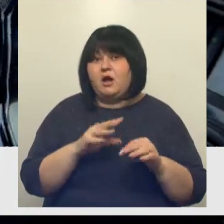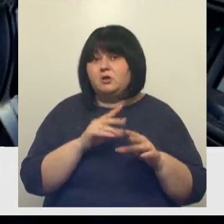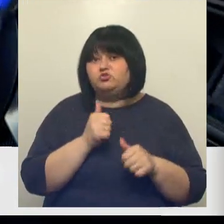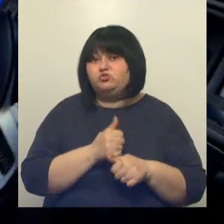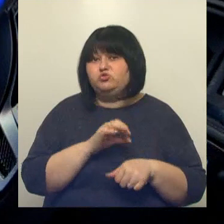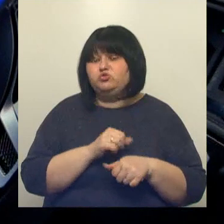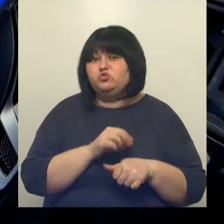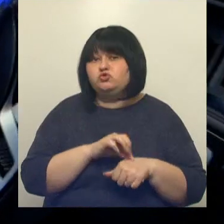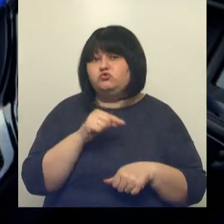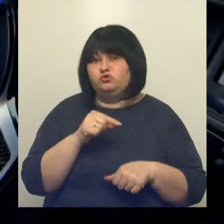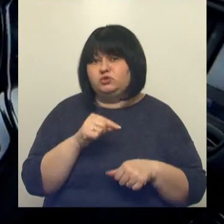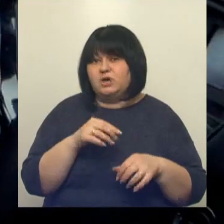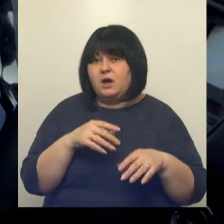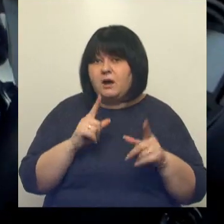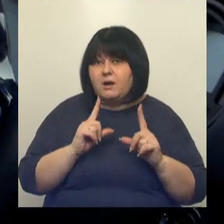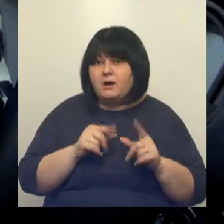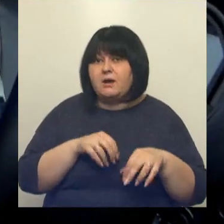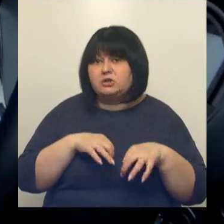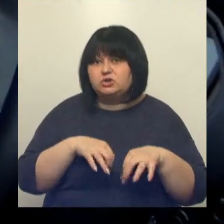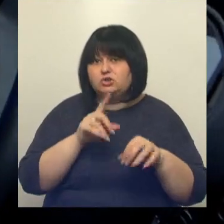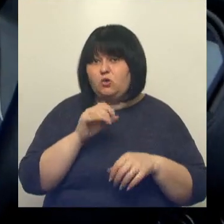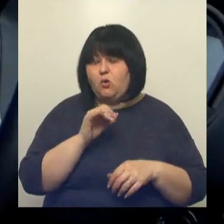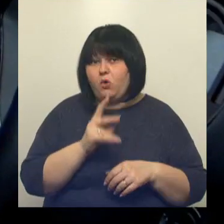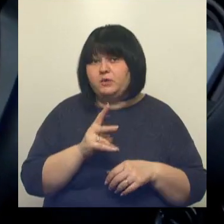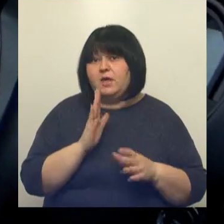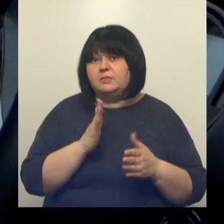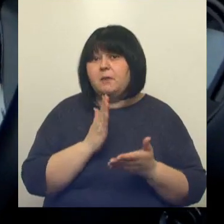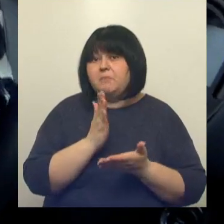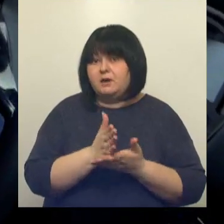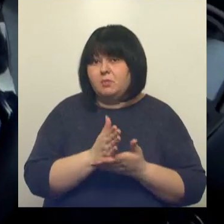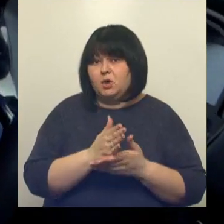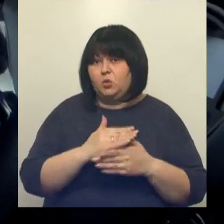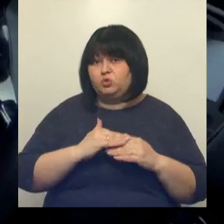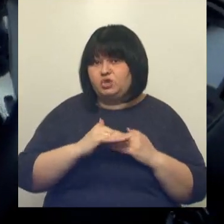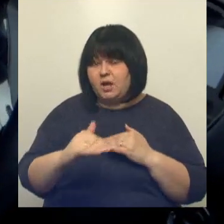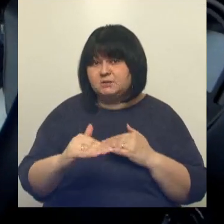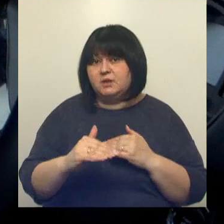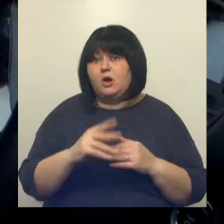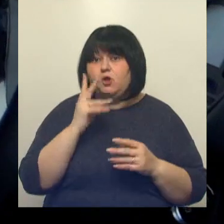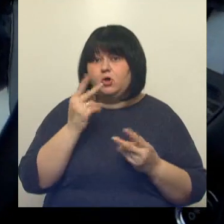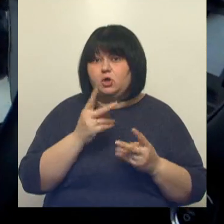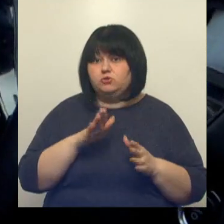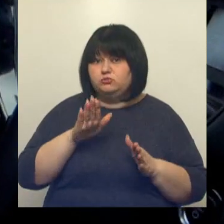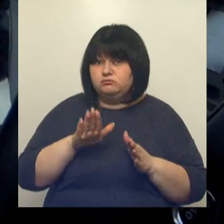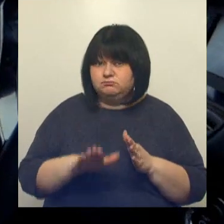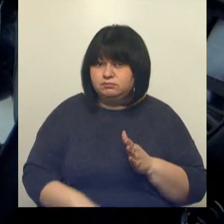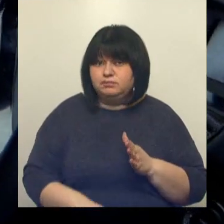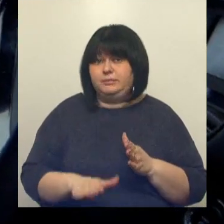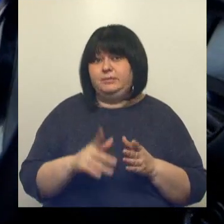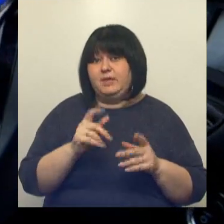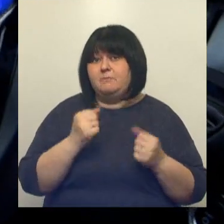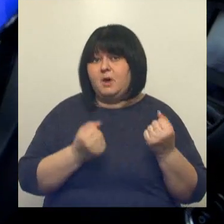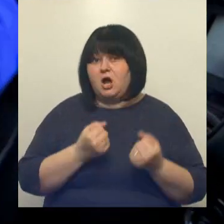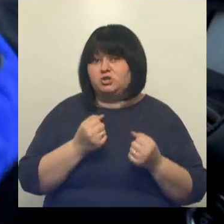чувствуется динамика разгона на прямых участках, когда нужно поддавить педаль в пол, и